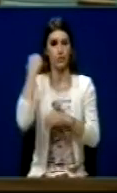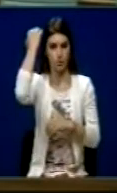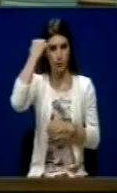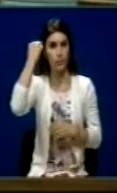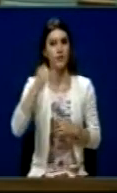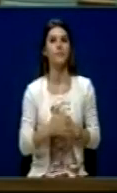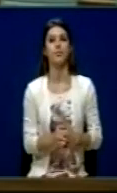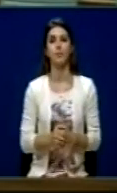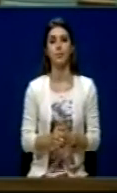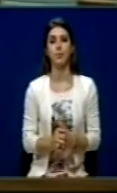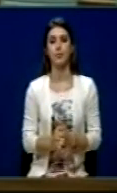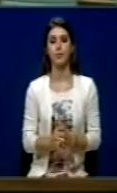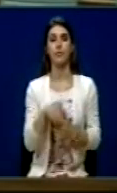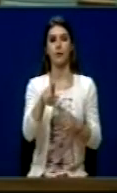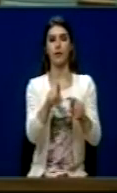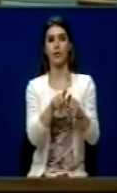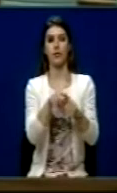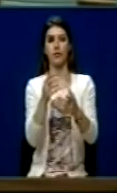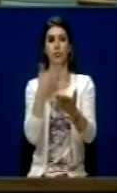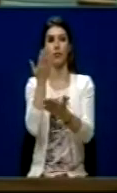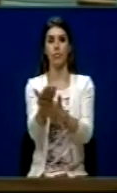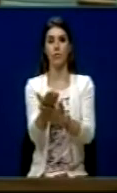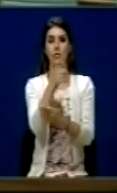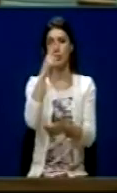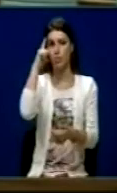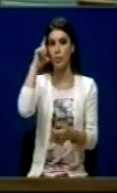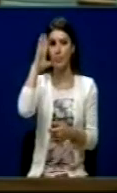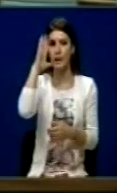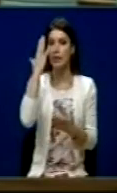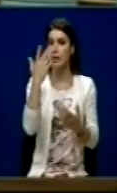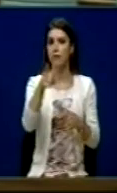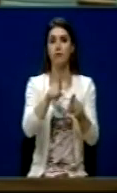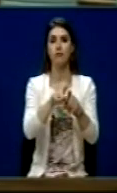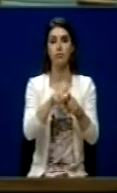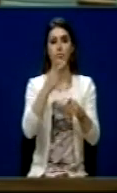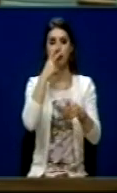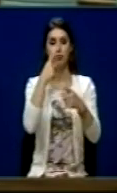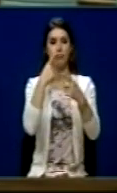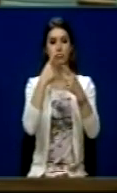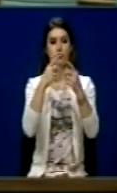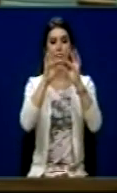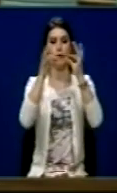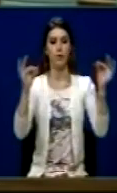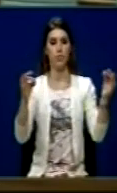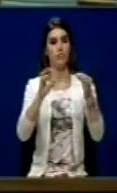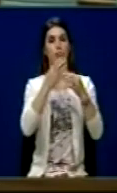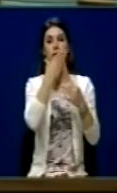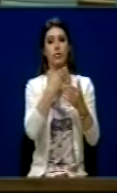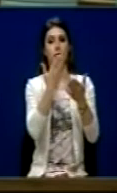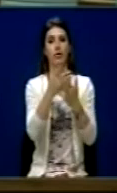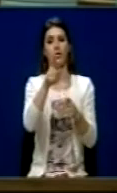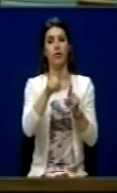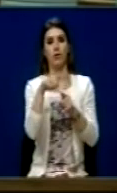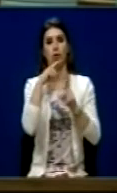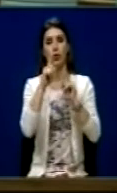të Kosovës. Kështu ishte në një farë mënyrë propozimi i Kryeministrit i formuluar madje edhe si propozim konkret nga aj, ku thëtë që duhet